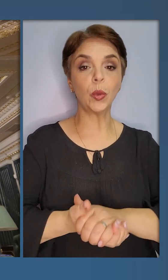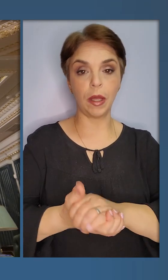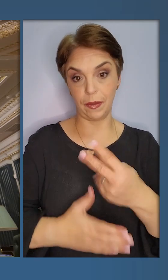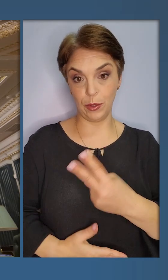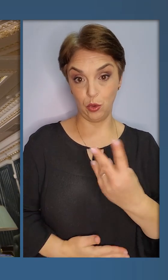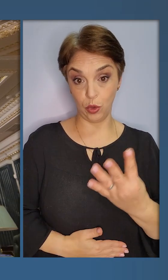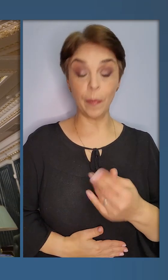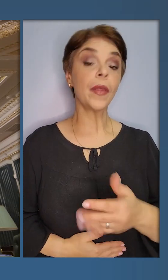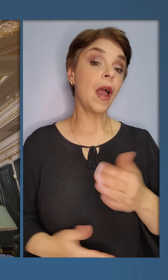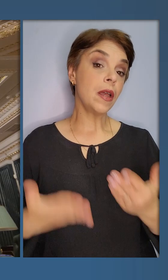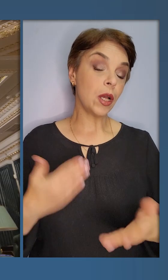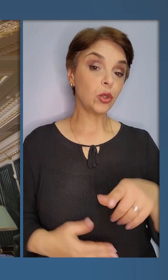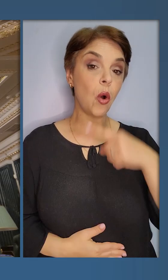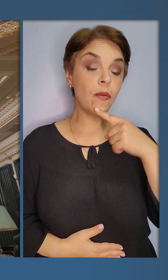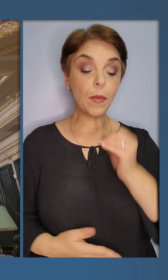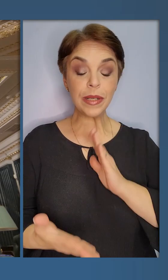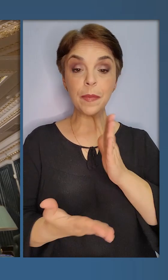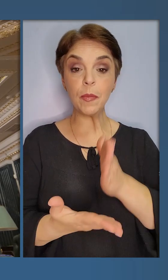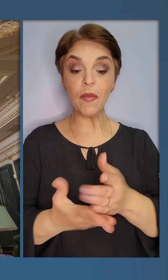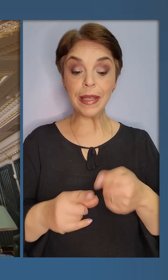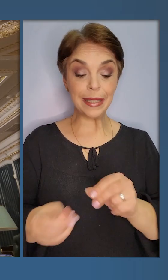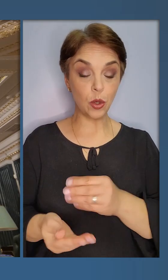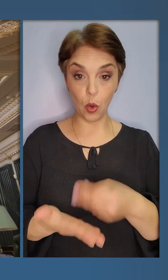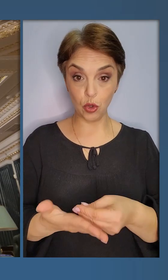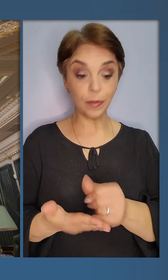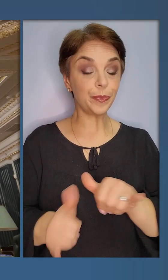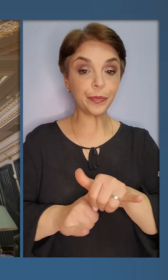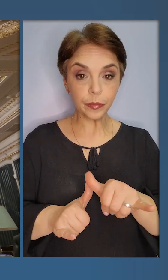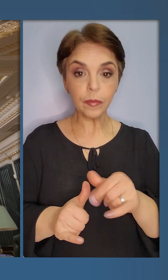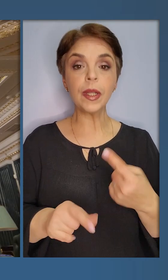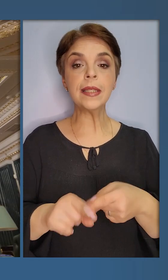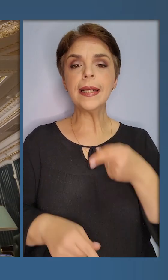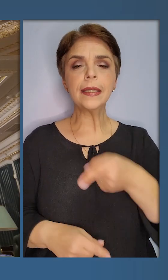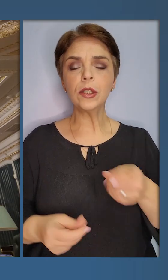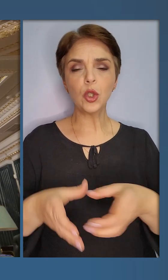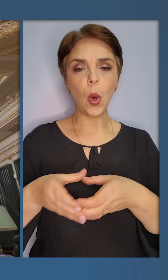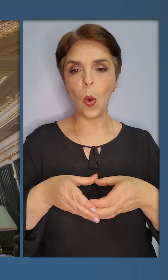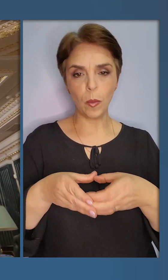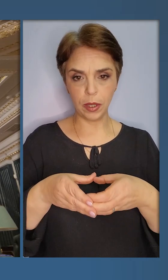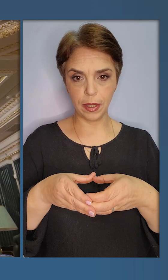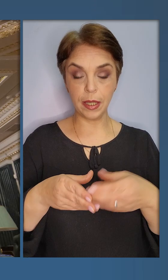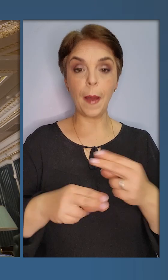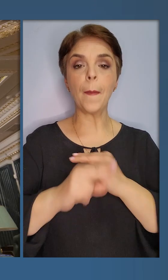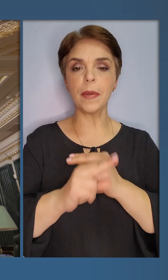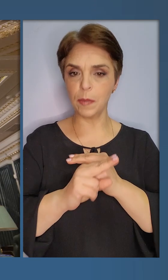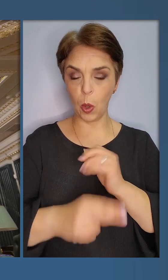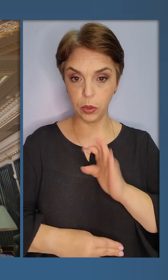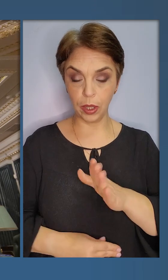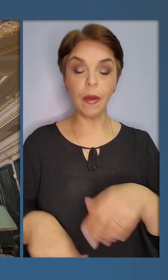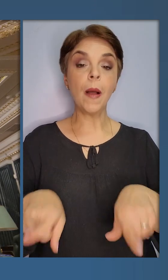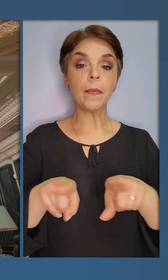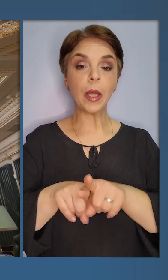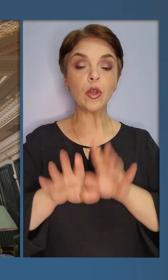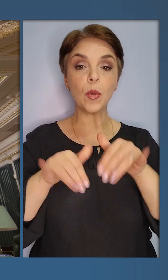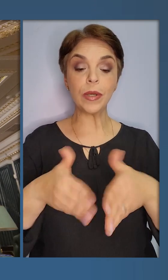United24. Якщо говорити про спрямування цих коштів, то це і тисячі комплексів безпілотників,